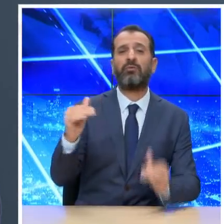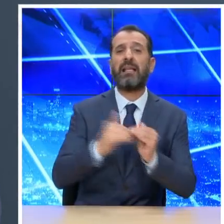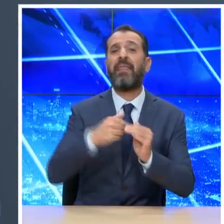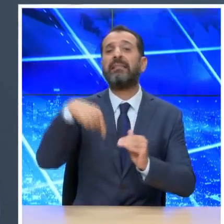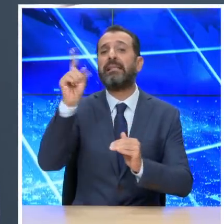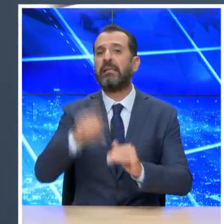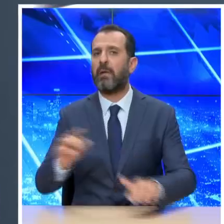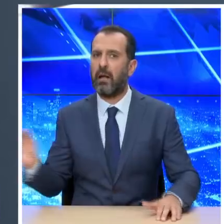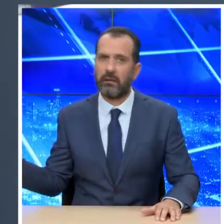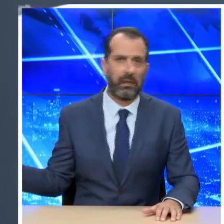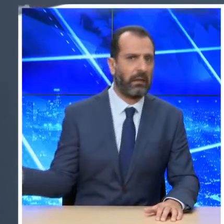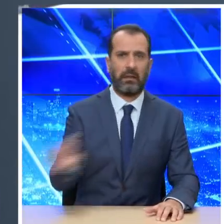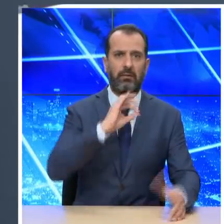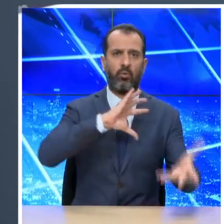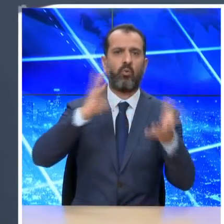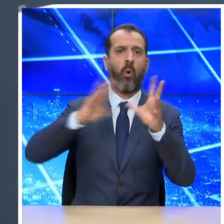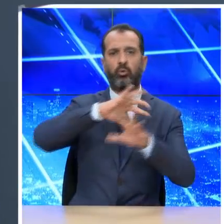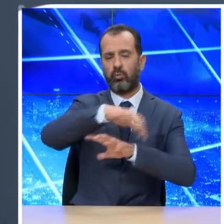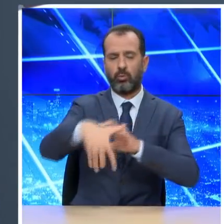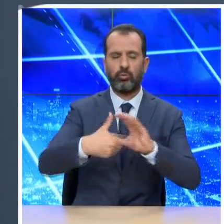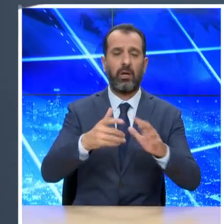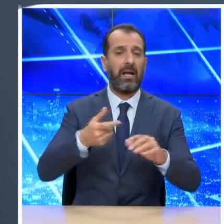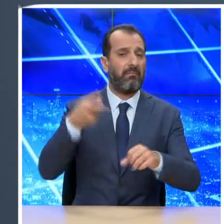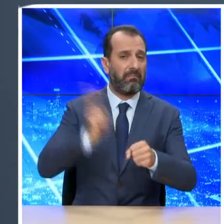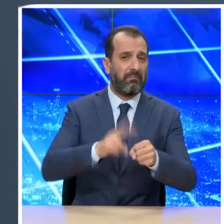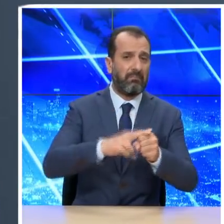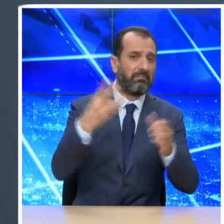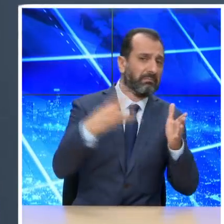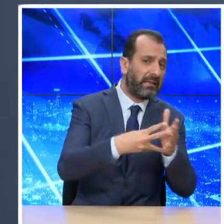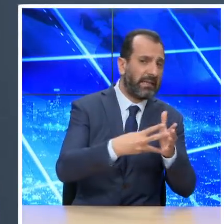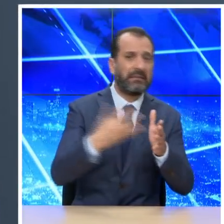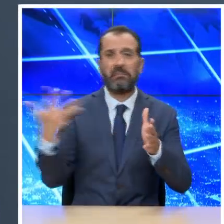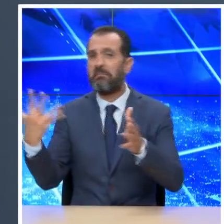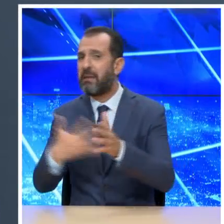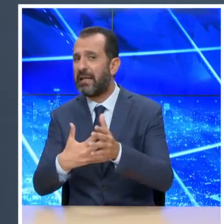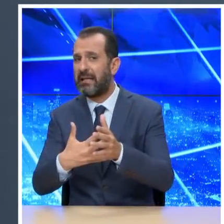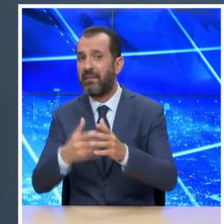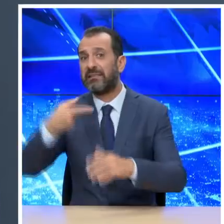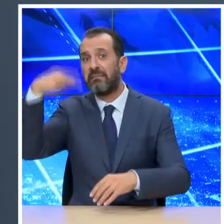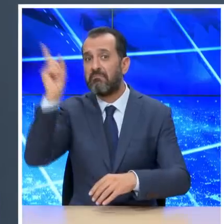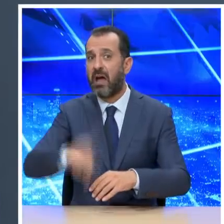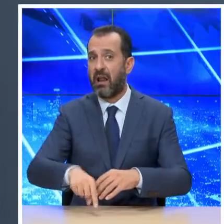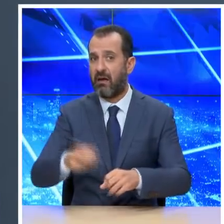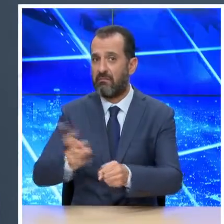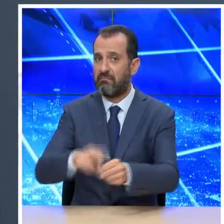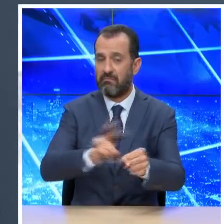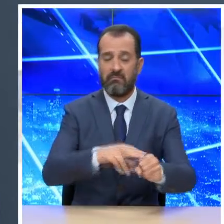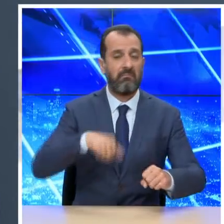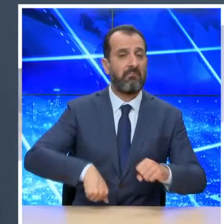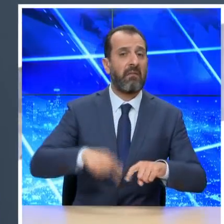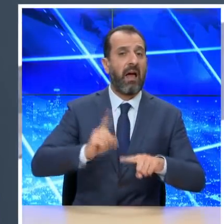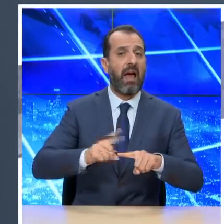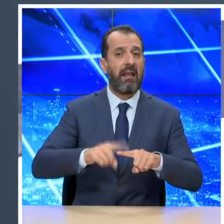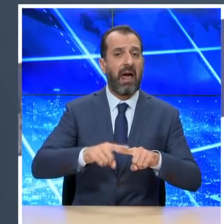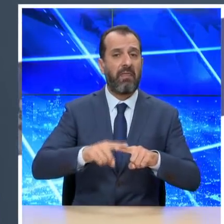ανά ημέρα. Ο αριθμός των θανάτων είναι μεταξύ 4 με 5 χιλιάδες ανά ημέρα. Στην Ελλάδα, η επιδημία διατηρεί τον